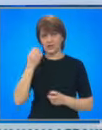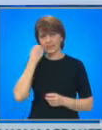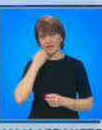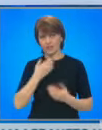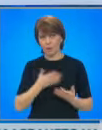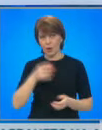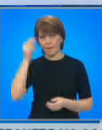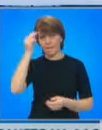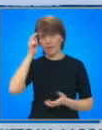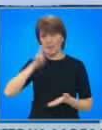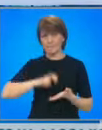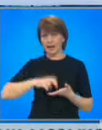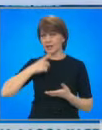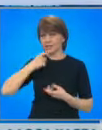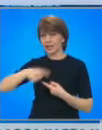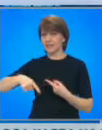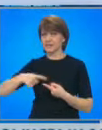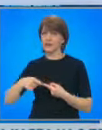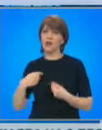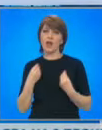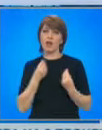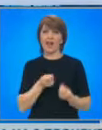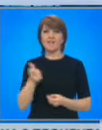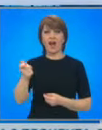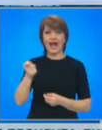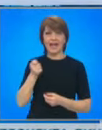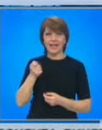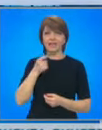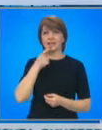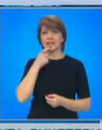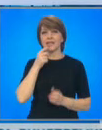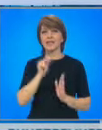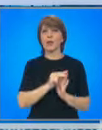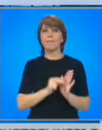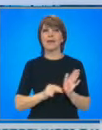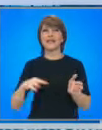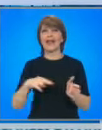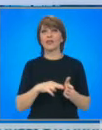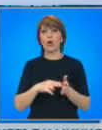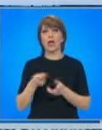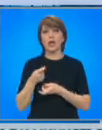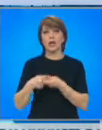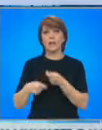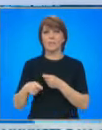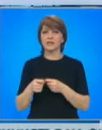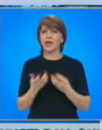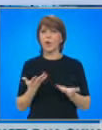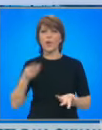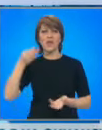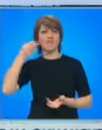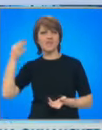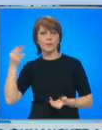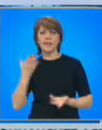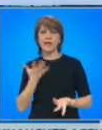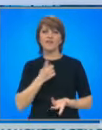Българската Банка за развитие ще предоставя кредити за високите сметки за ток на бизнеса. Кои фирми и при какви условия ще